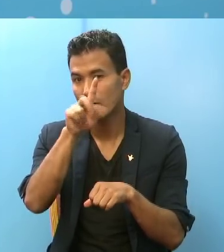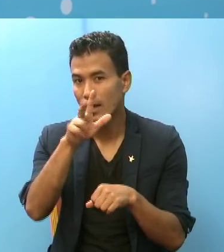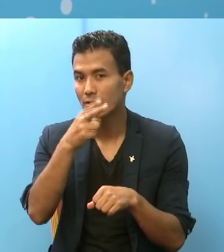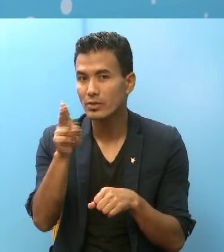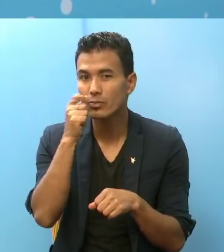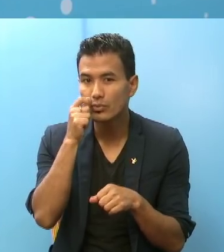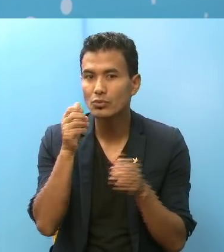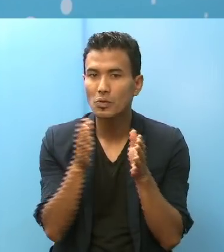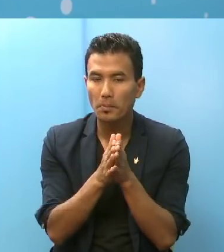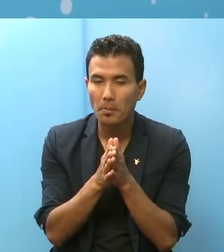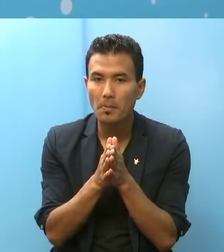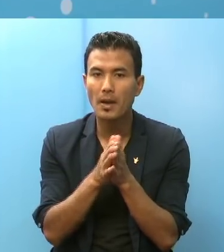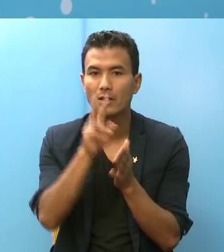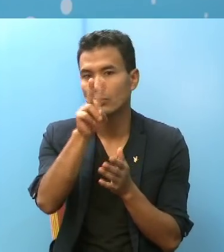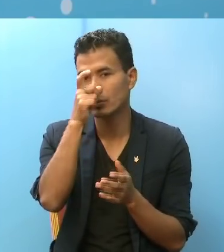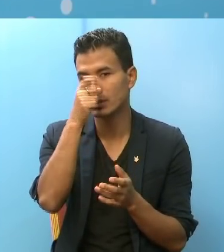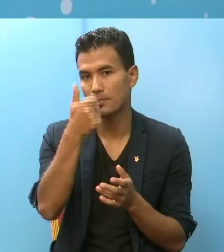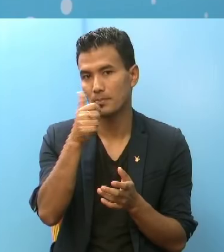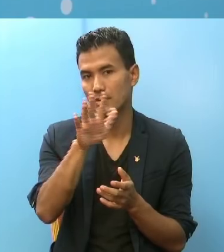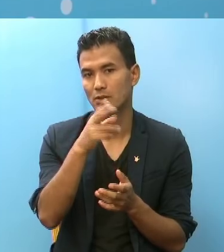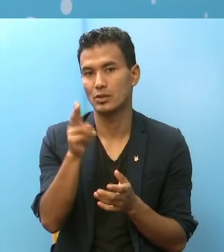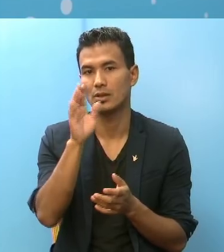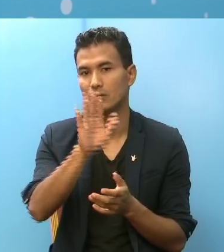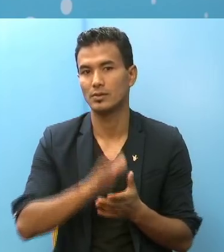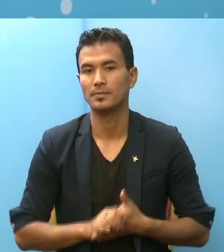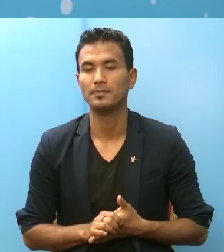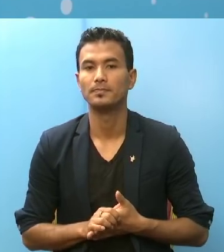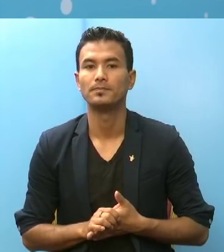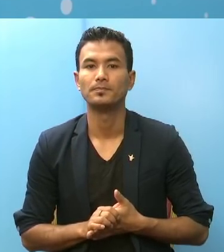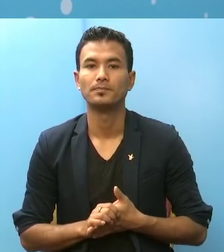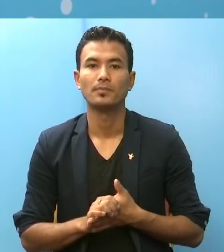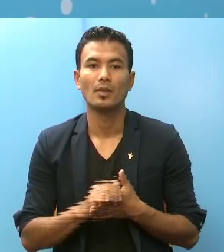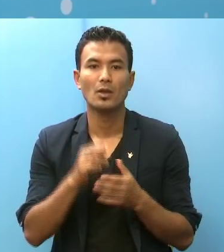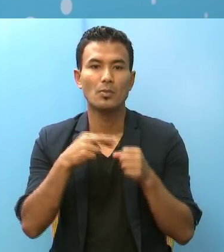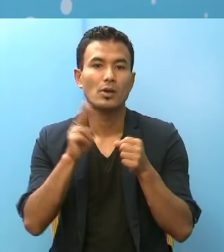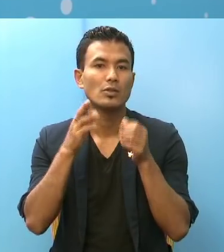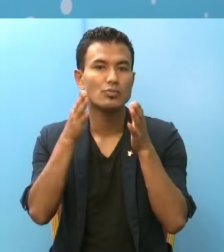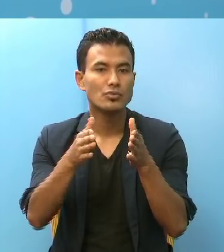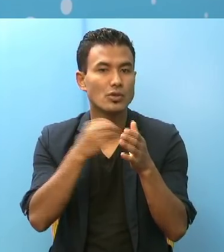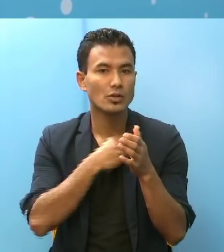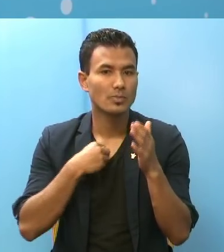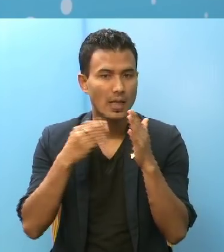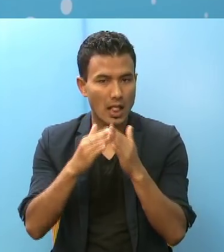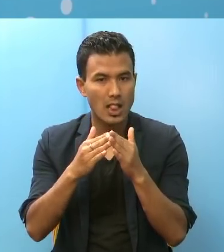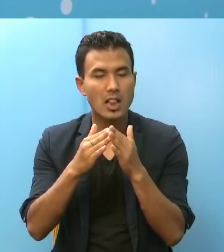जना पुरुष गरी जम्मा 25 जना उनुँँच एसे गरी भरत्तुर अस्पताल